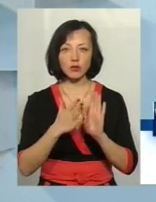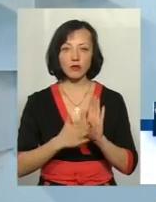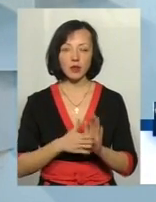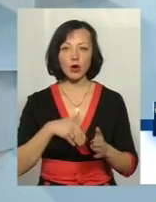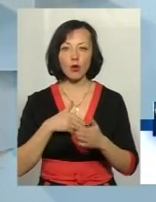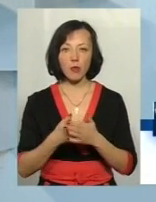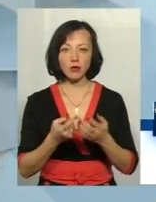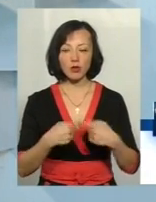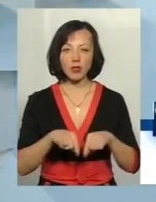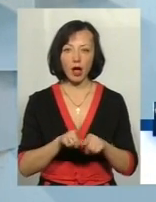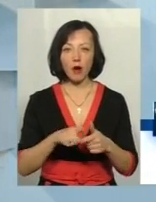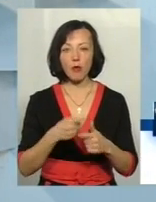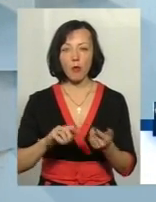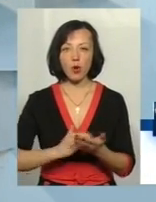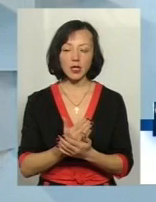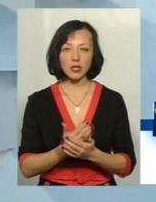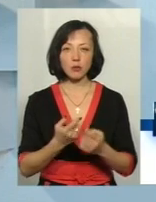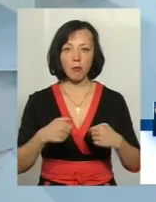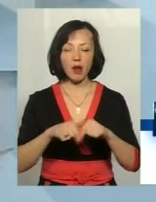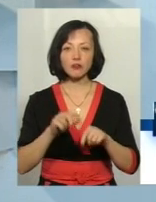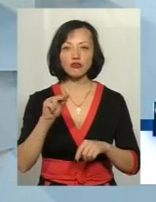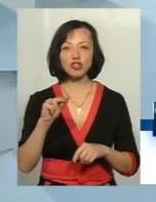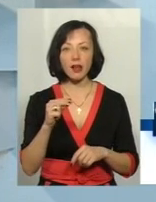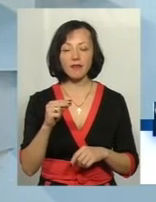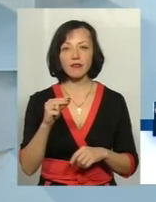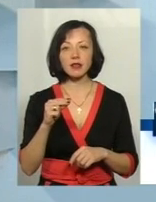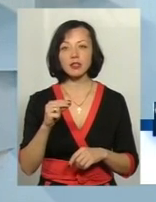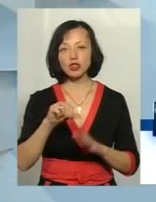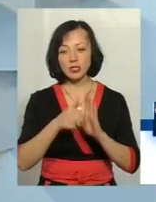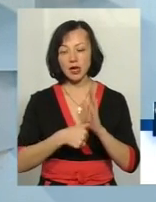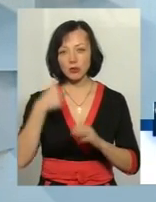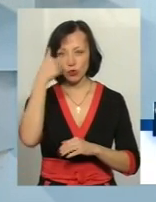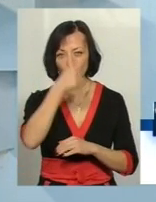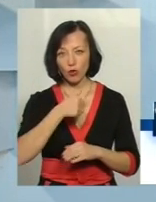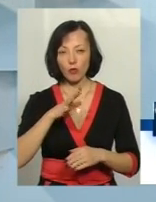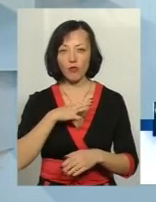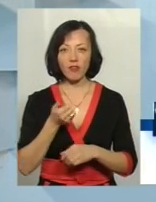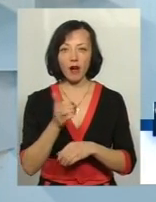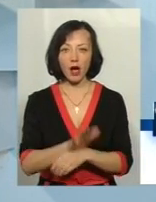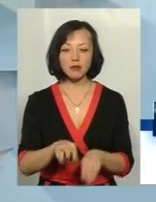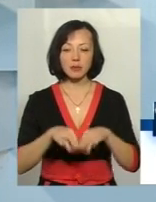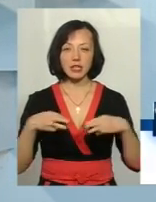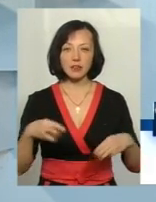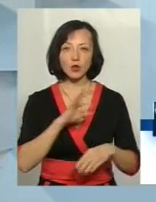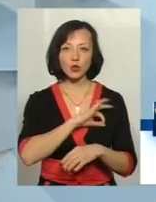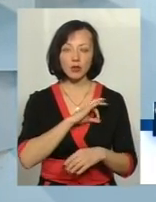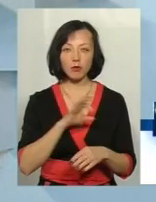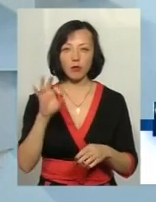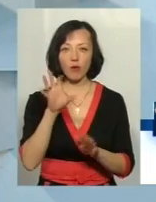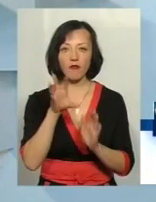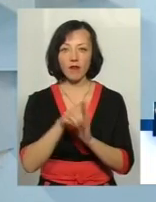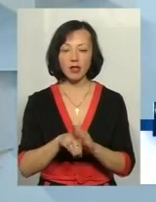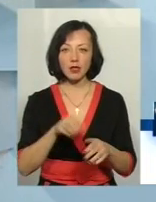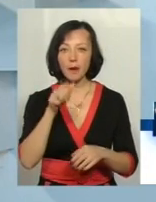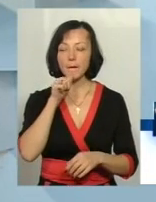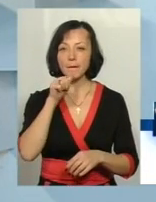політичну партію. У червні 2016 року був прийнятий наказ Міністерства юстиції України про введення пілотного